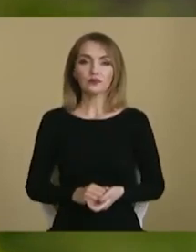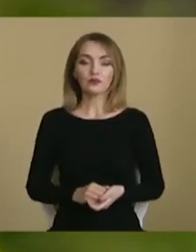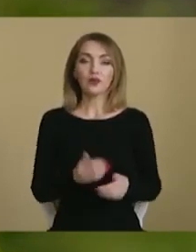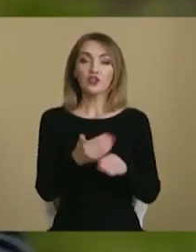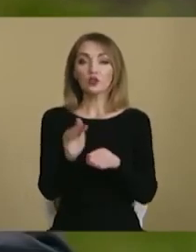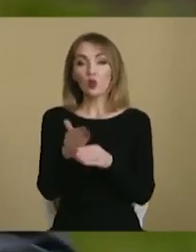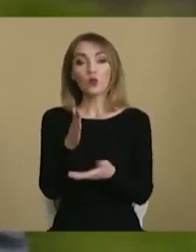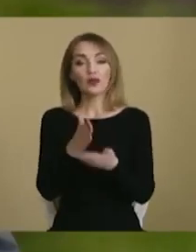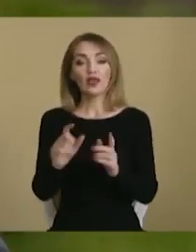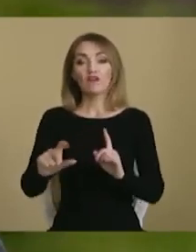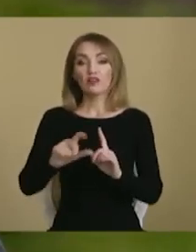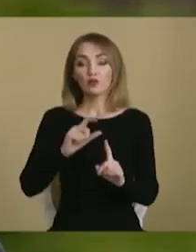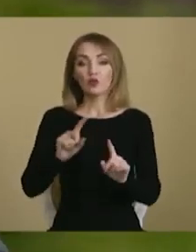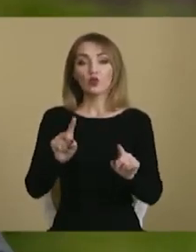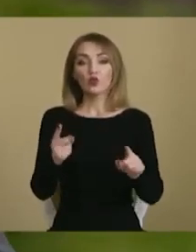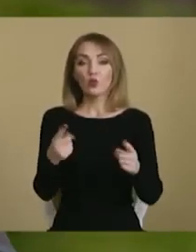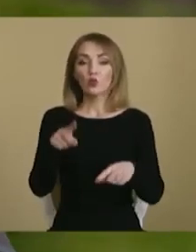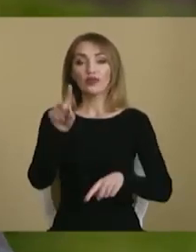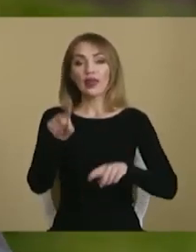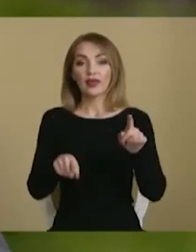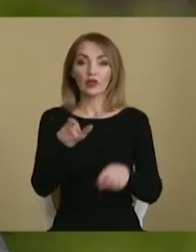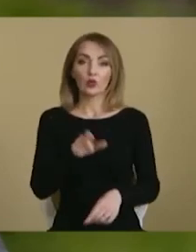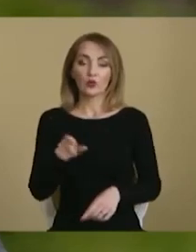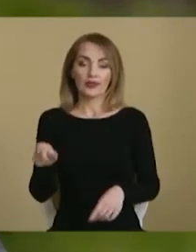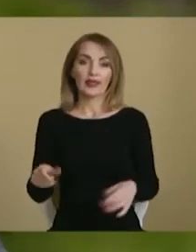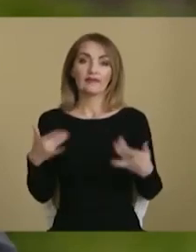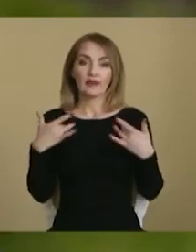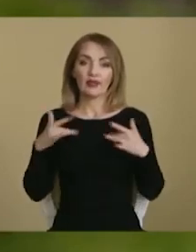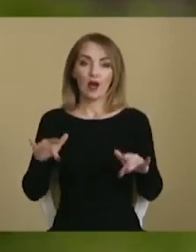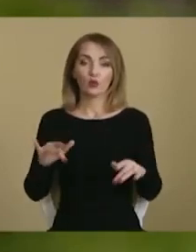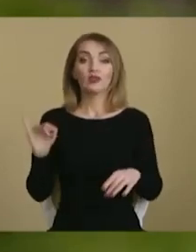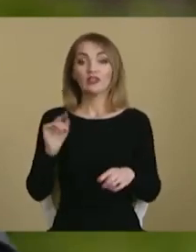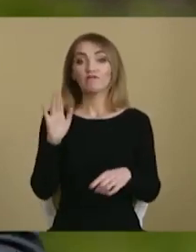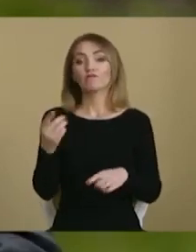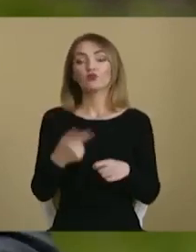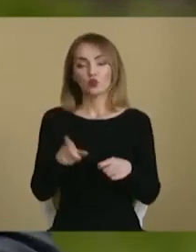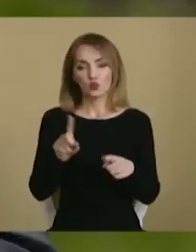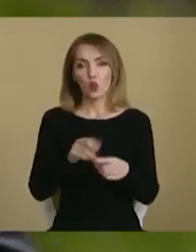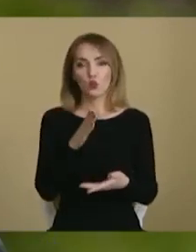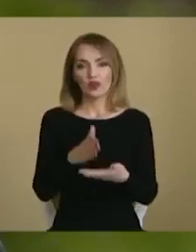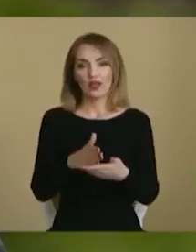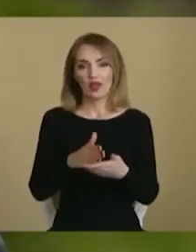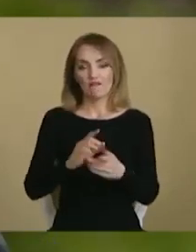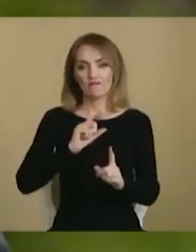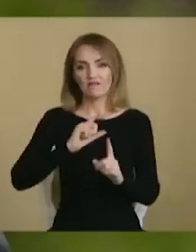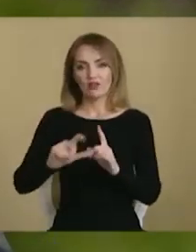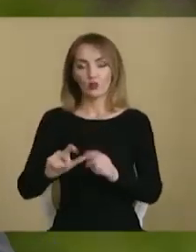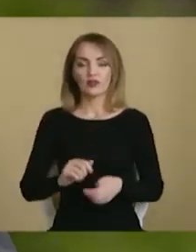Частково там є відповідь, чому я деяких людей звільняю. І в цьому є відповідь. А